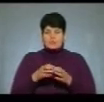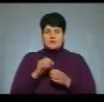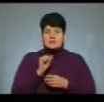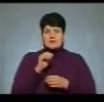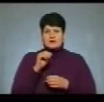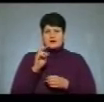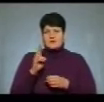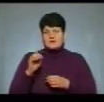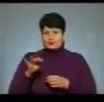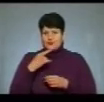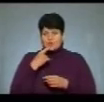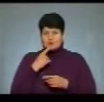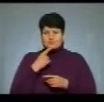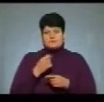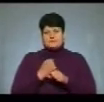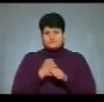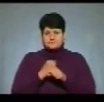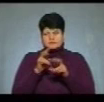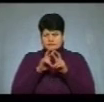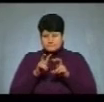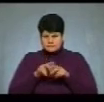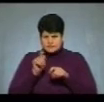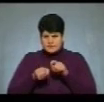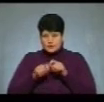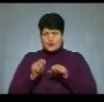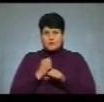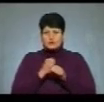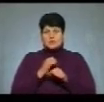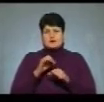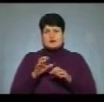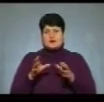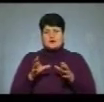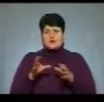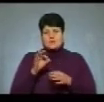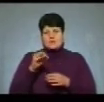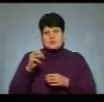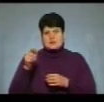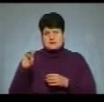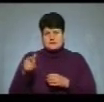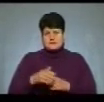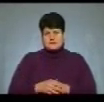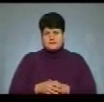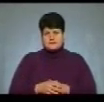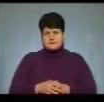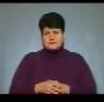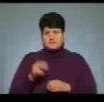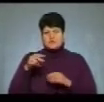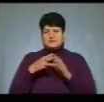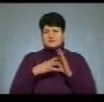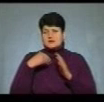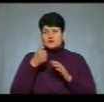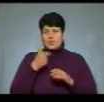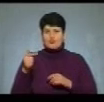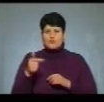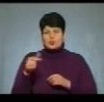повідомив, що проводив розслідування щодо роботи голови об'єднаної територіальної громади Володимира Мельника. «В 2018 році, в